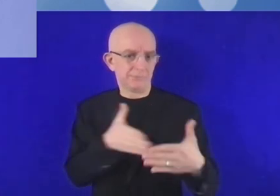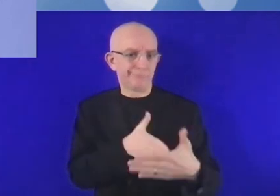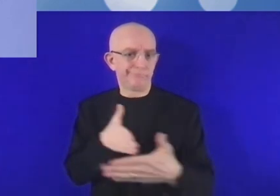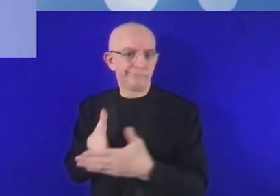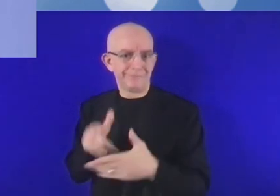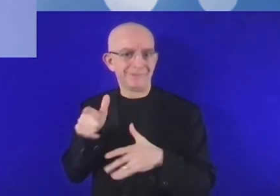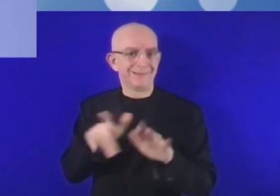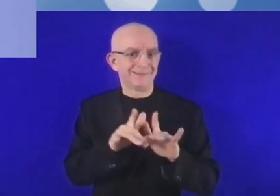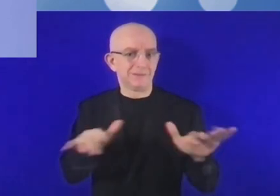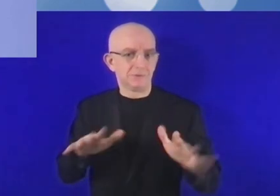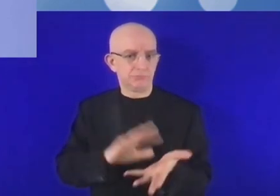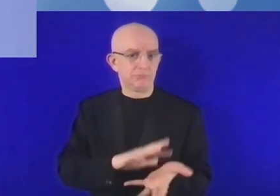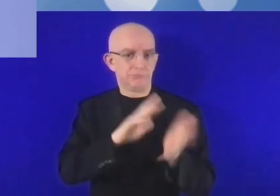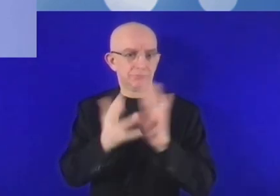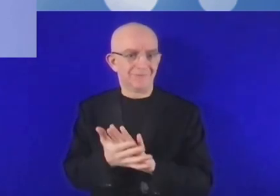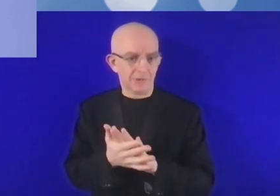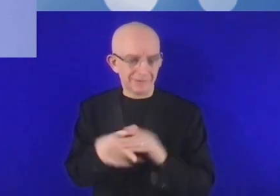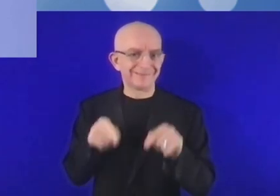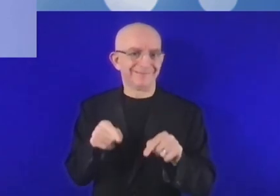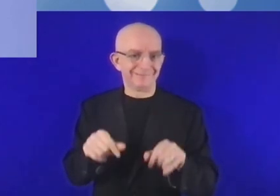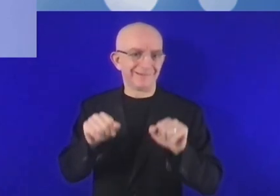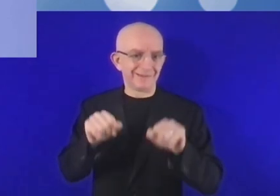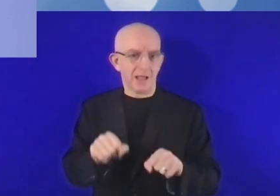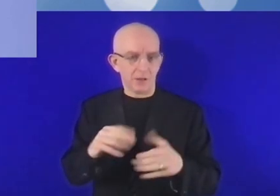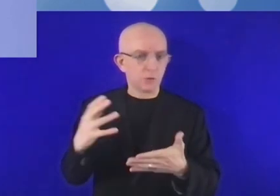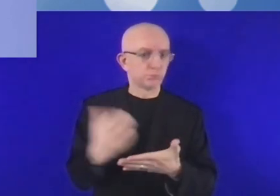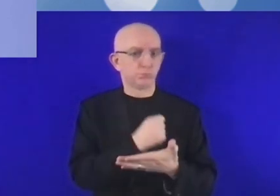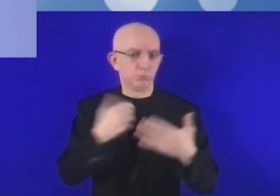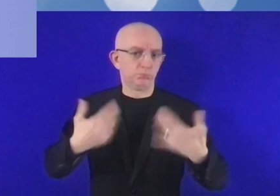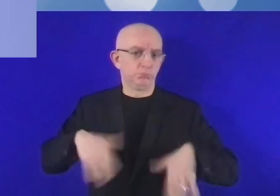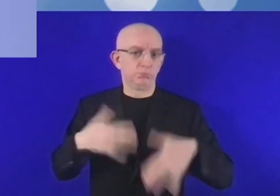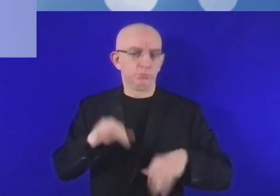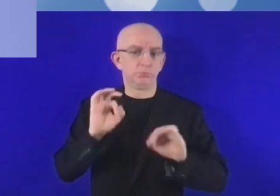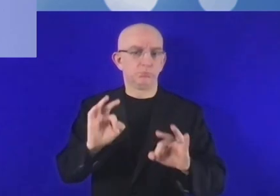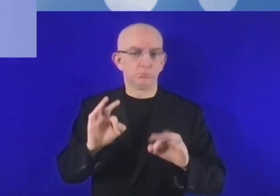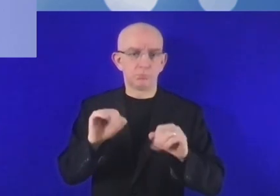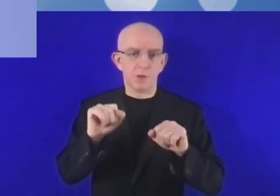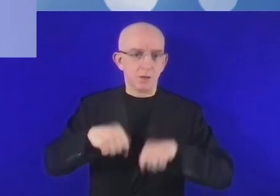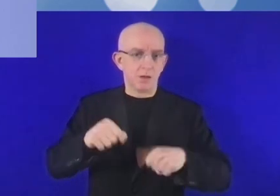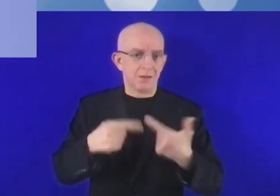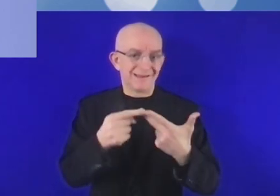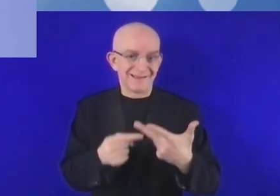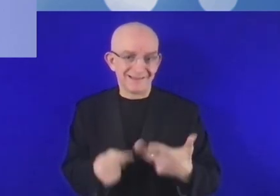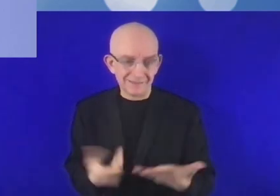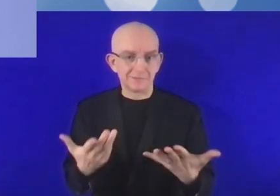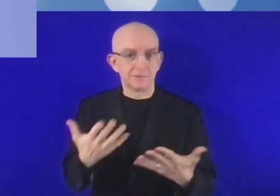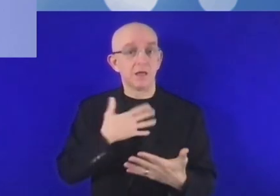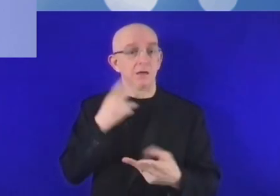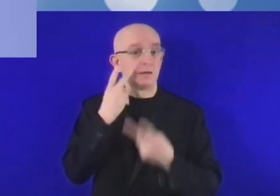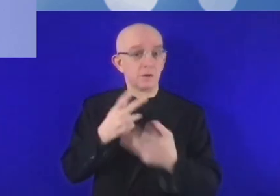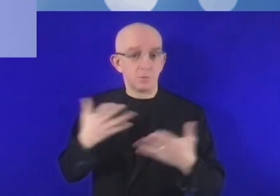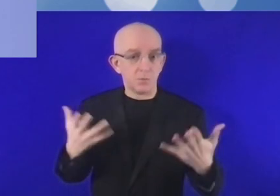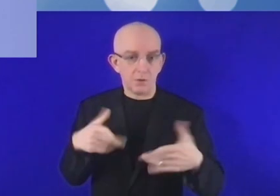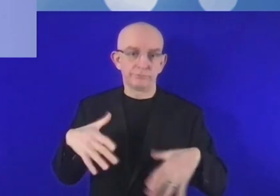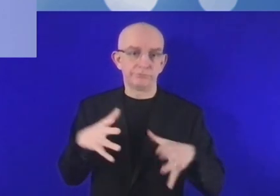cruciaux pour ce qui est de la transformation numérique. D'abord, le premier défi, c'est le gouffre qui existe